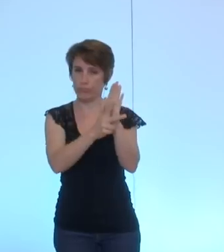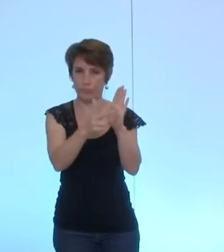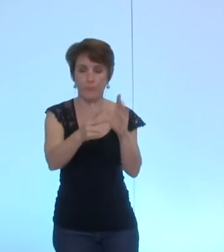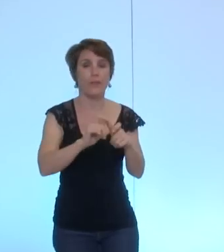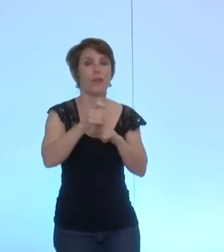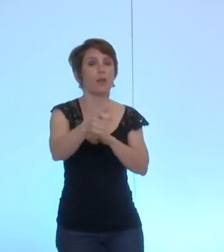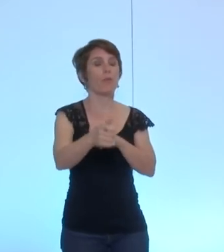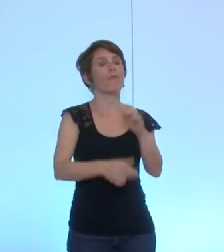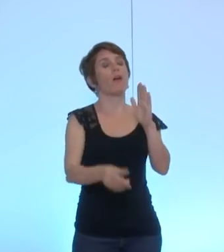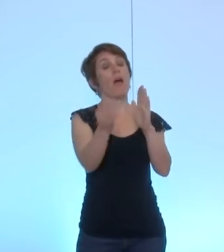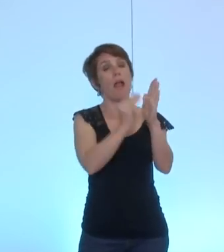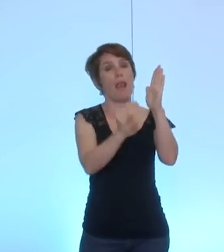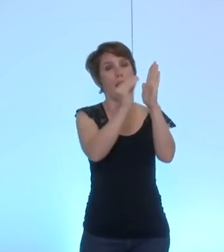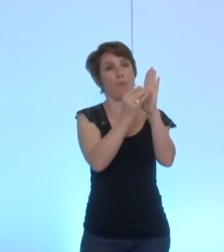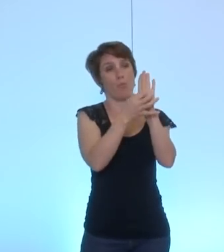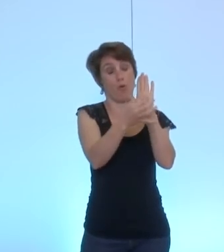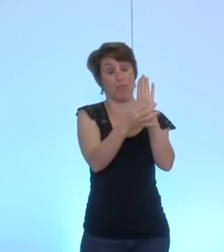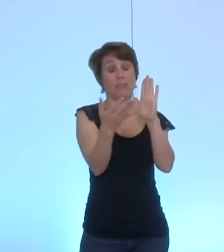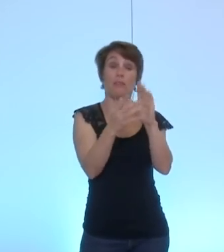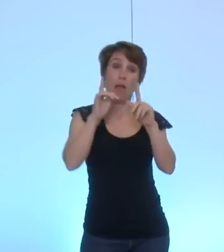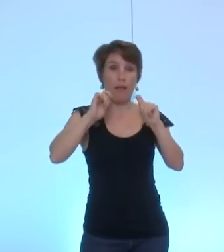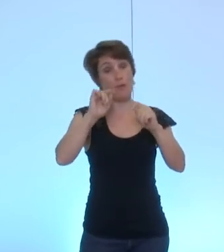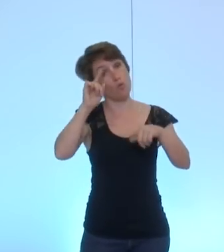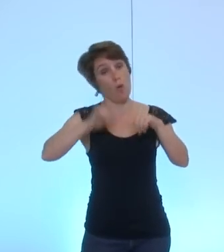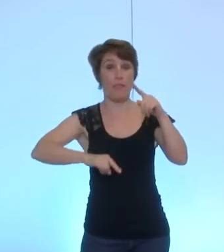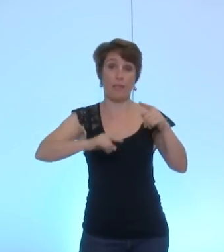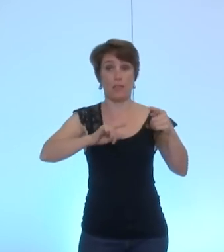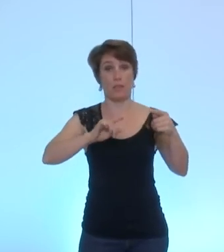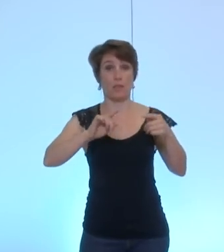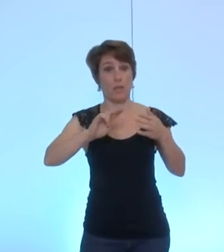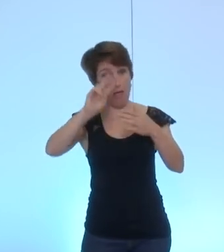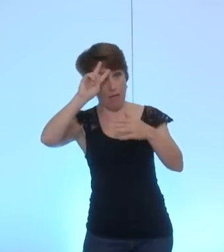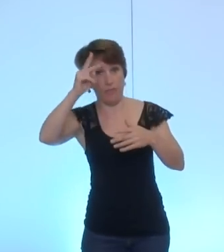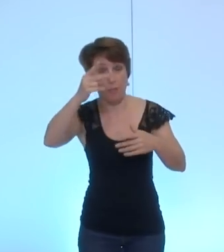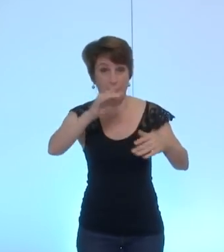pas que ces fonds fassent l'objet d'une interprétation politique ou polémique